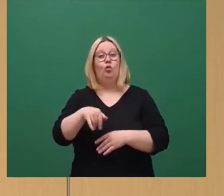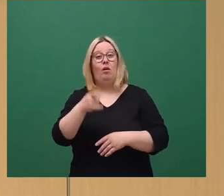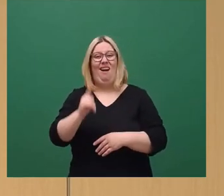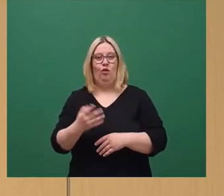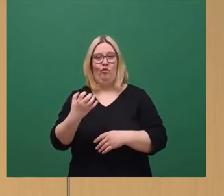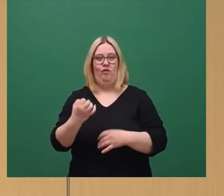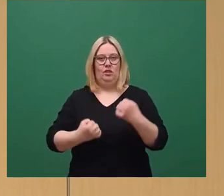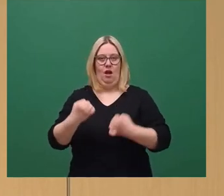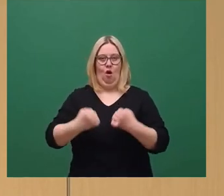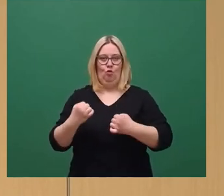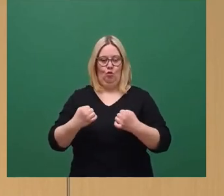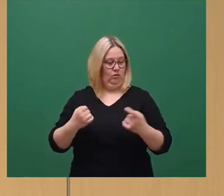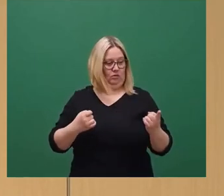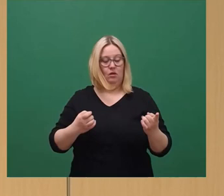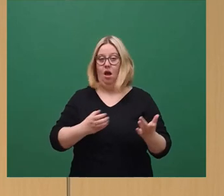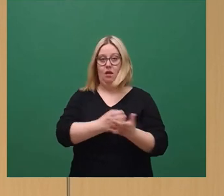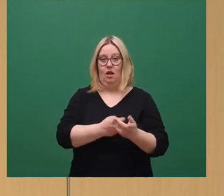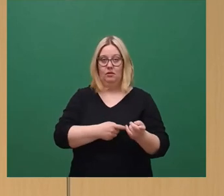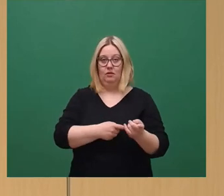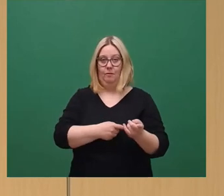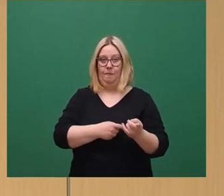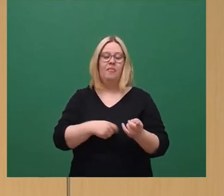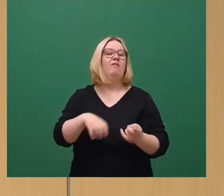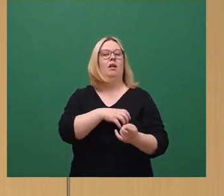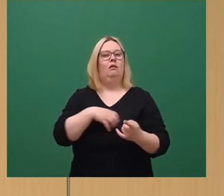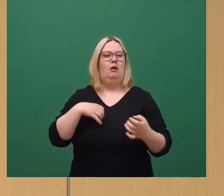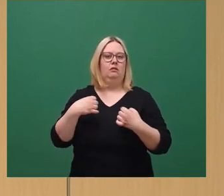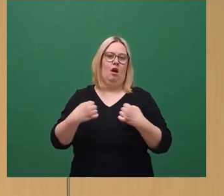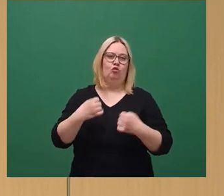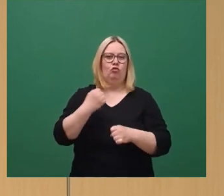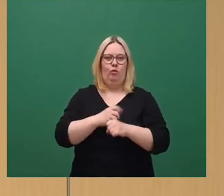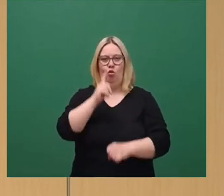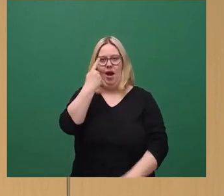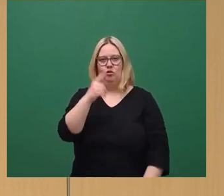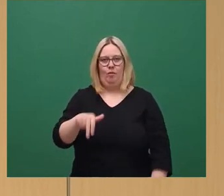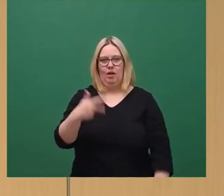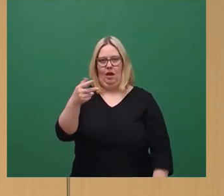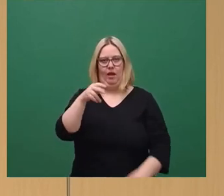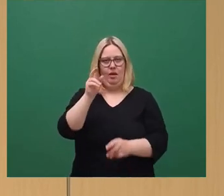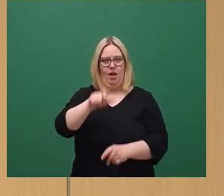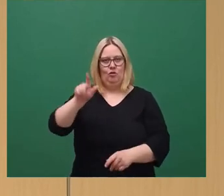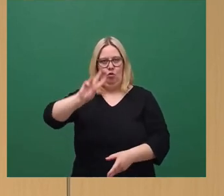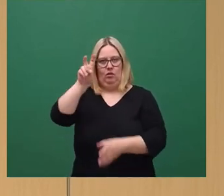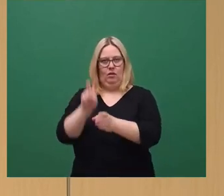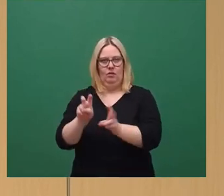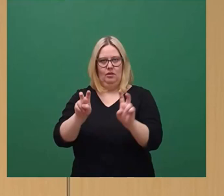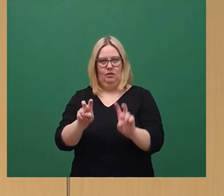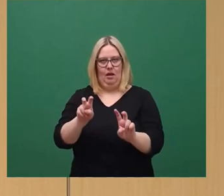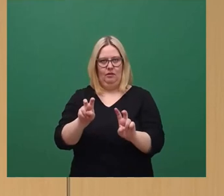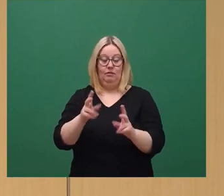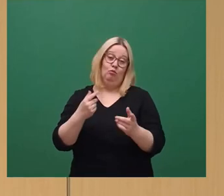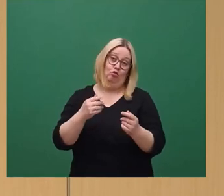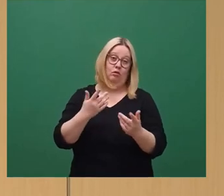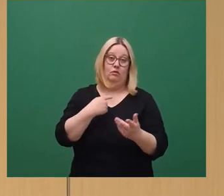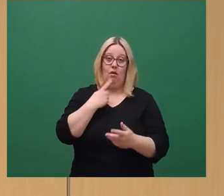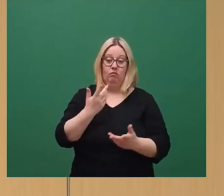Fahrzeuge. Denn ein Dresdner Auto ist durchschnittlich mit nur 1,3 Insassen unterwegs. Grob überschlagen ist